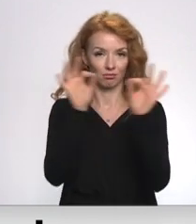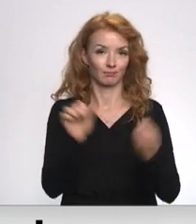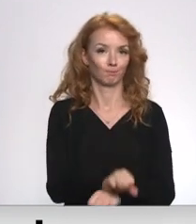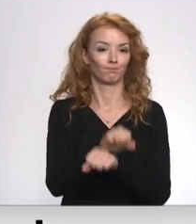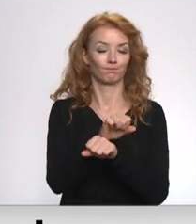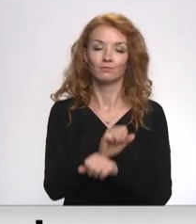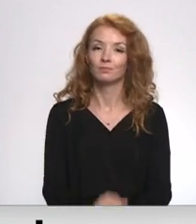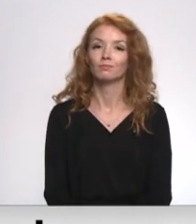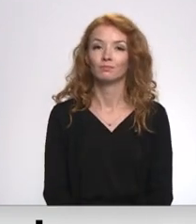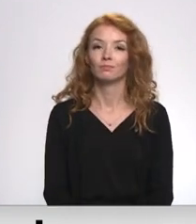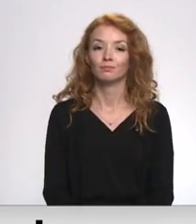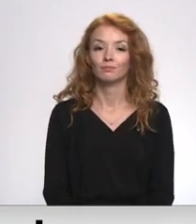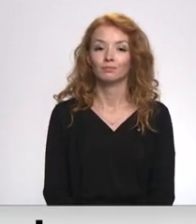Fredenfels, Ivor Žipickis, Latvijas televīzija.